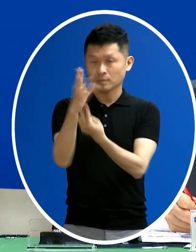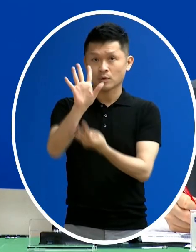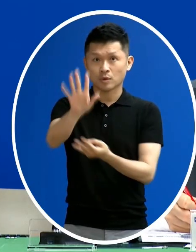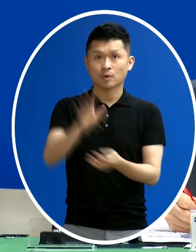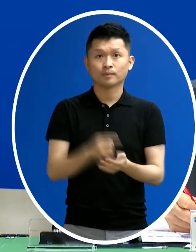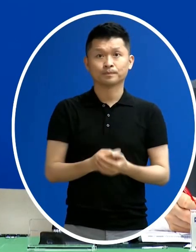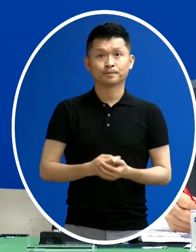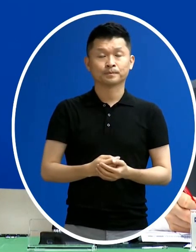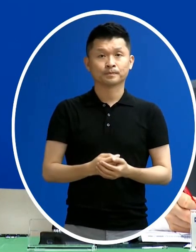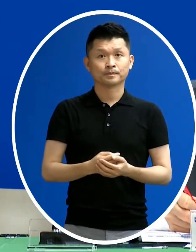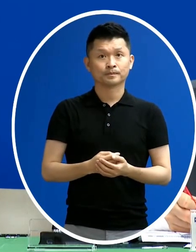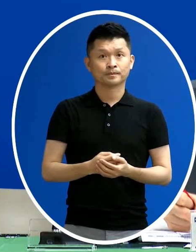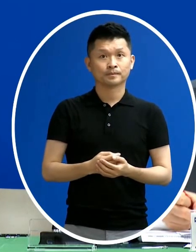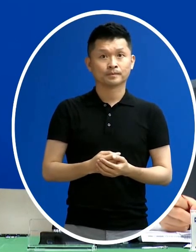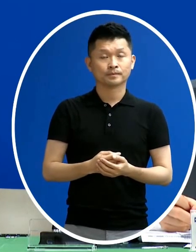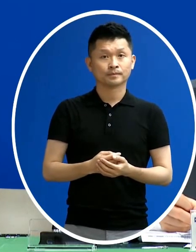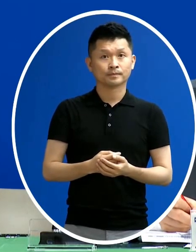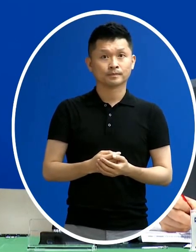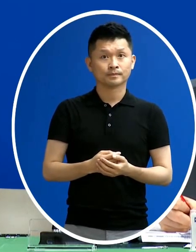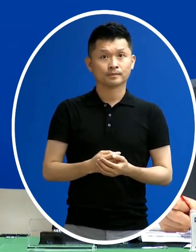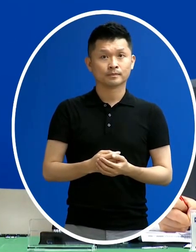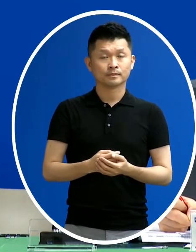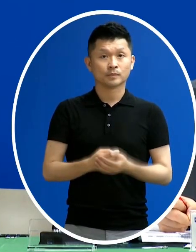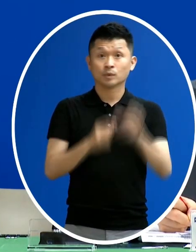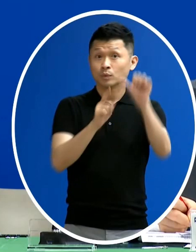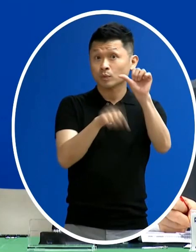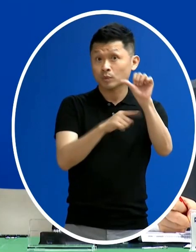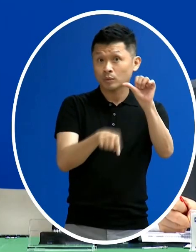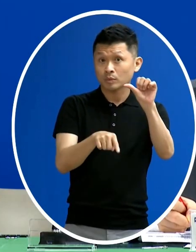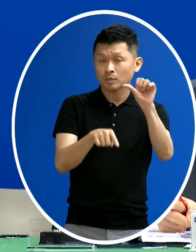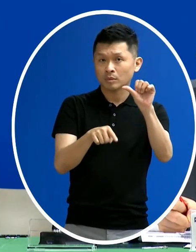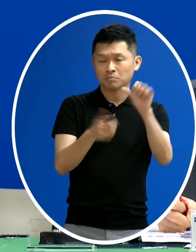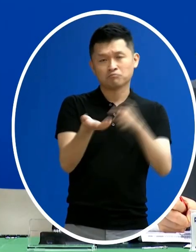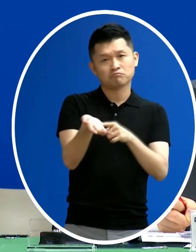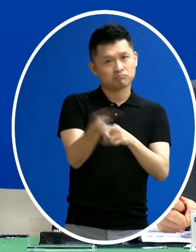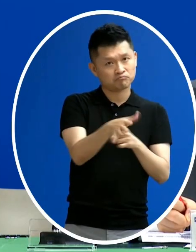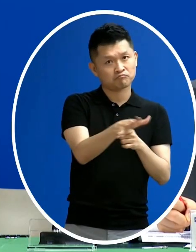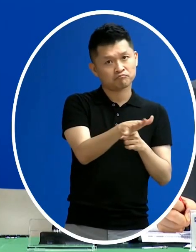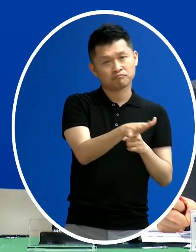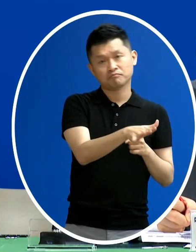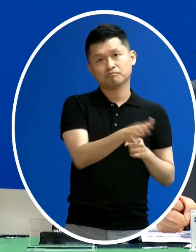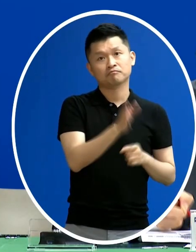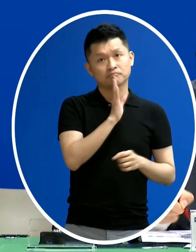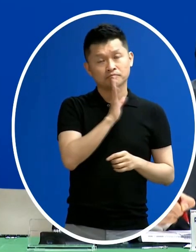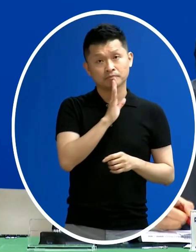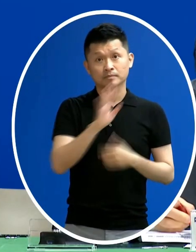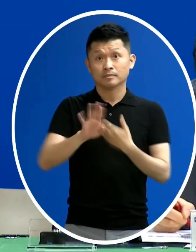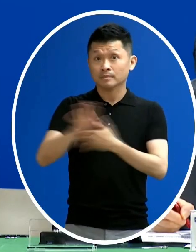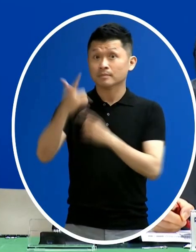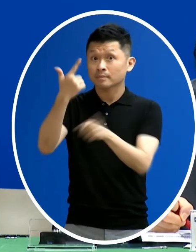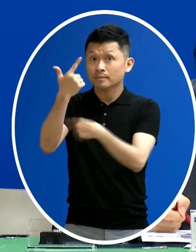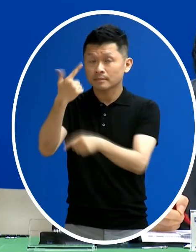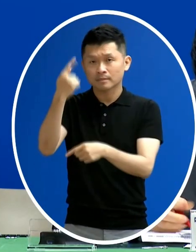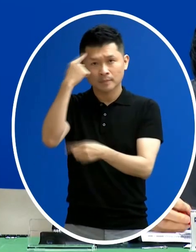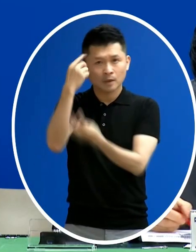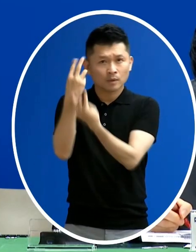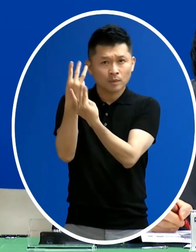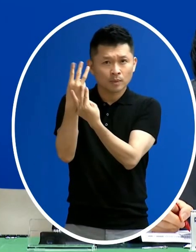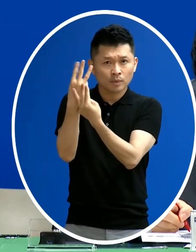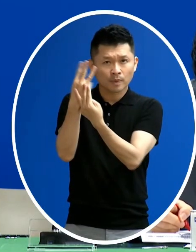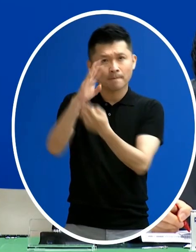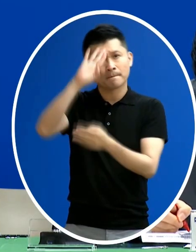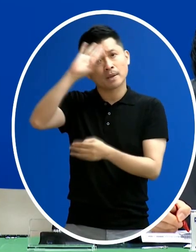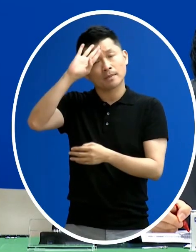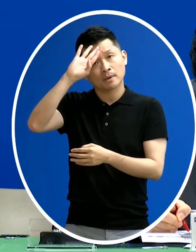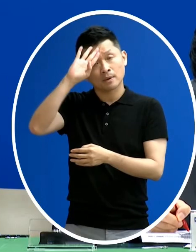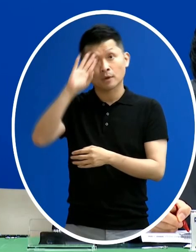炎的個案當中除了說有5位是不幸死亡的個案之外 另外6位的這個腦炎個案當中